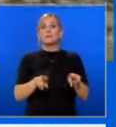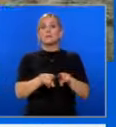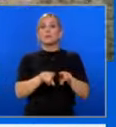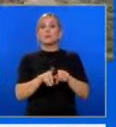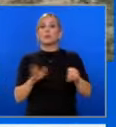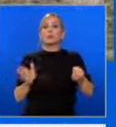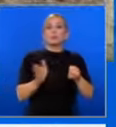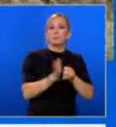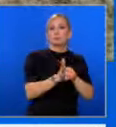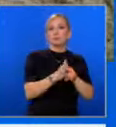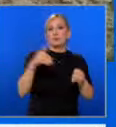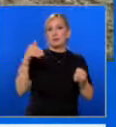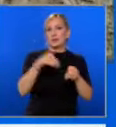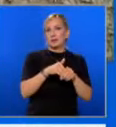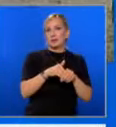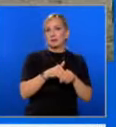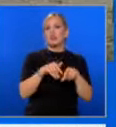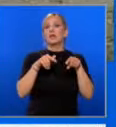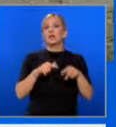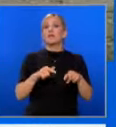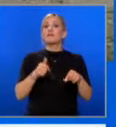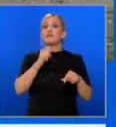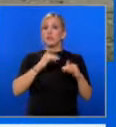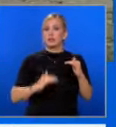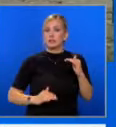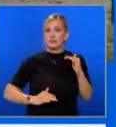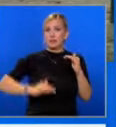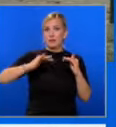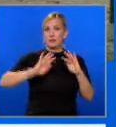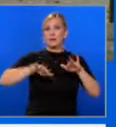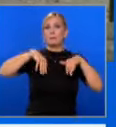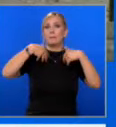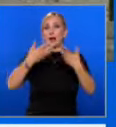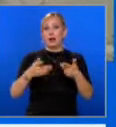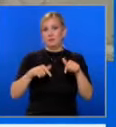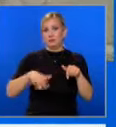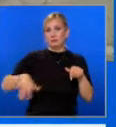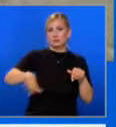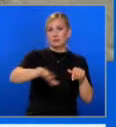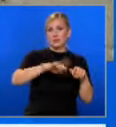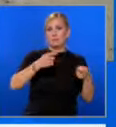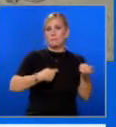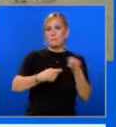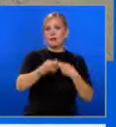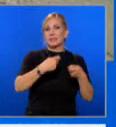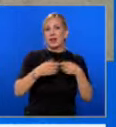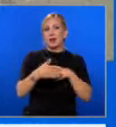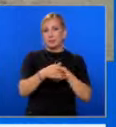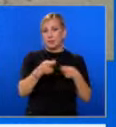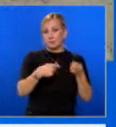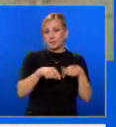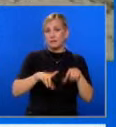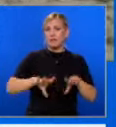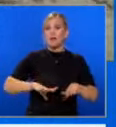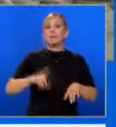своеобразен бент. Водното ниво се надига и водата прилива. Тя залива римния пазар в град